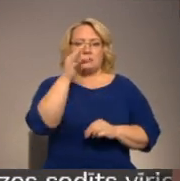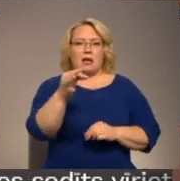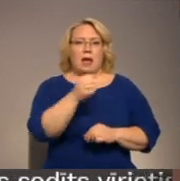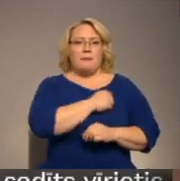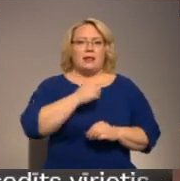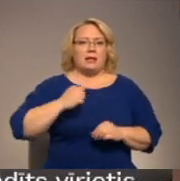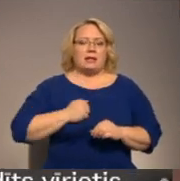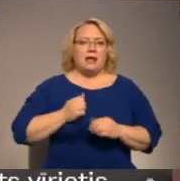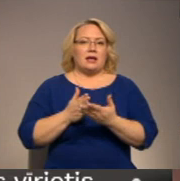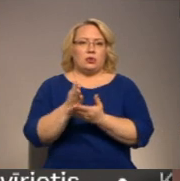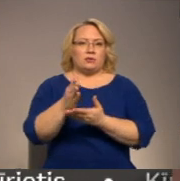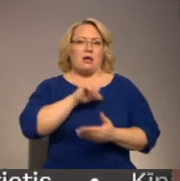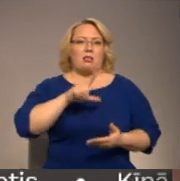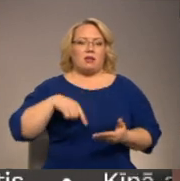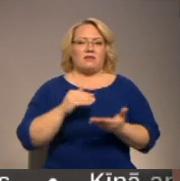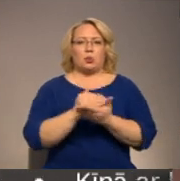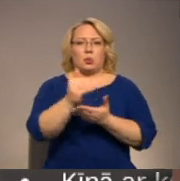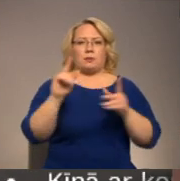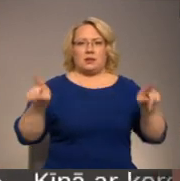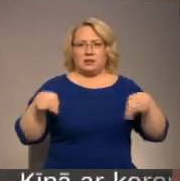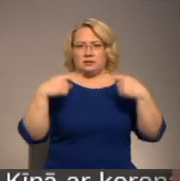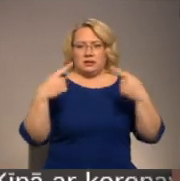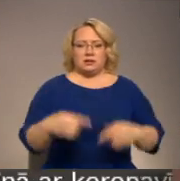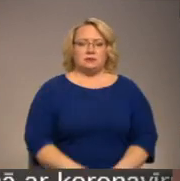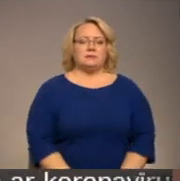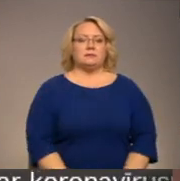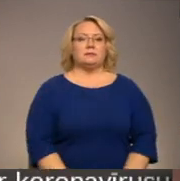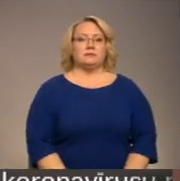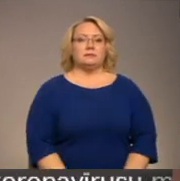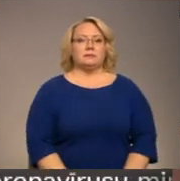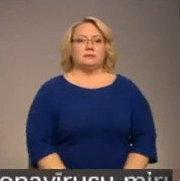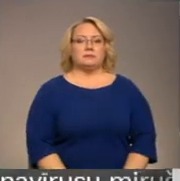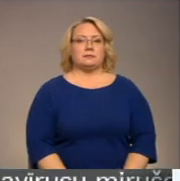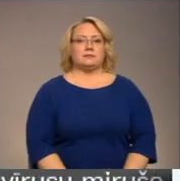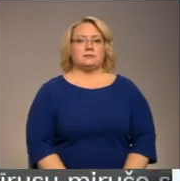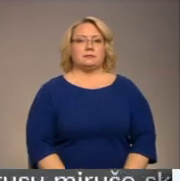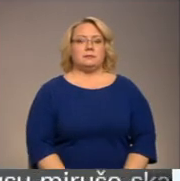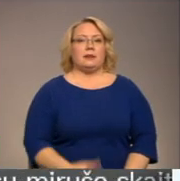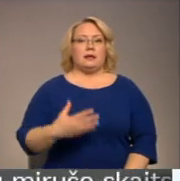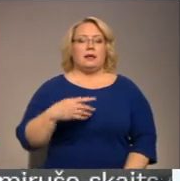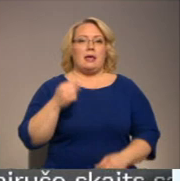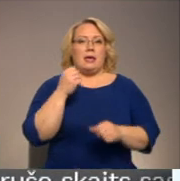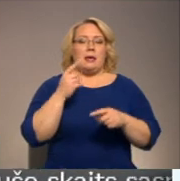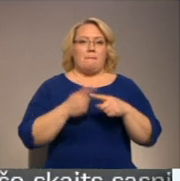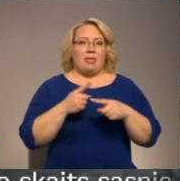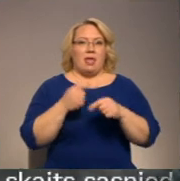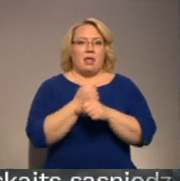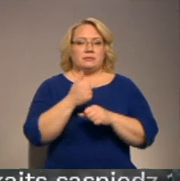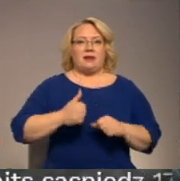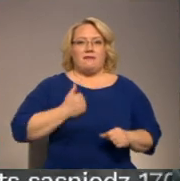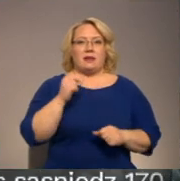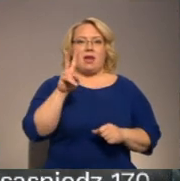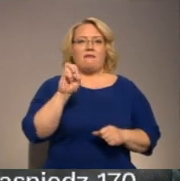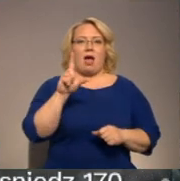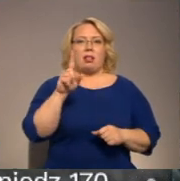militārā industriju Latvijā turpinā teistīties un par to Vidzemes televīzija. Metāla apstrādes uzņēmumus Sijā